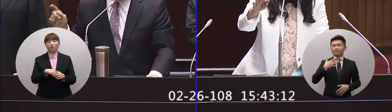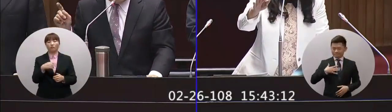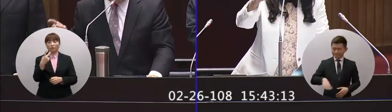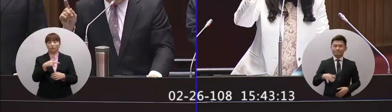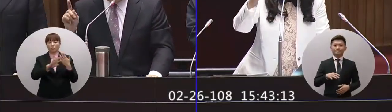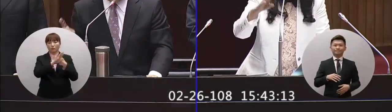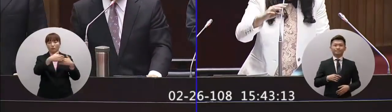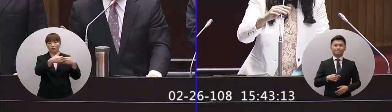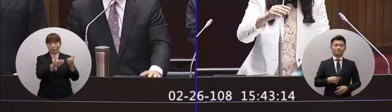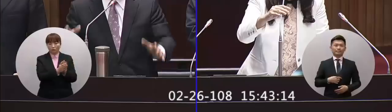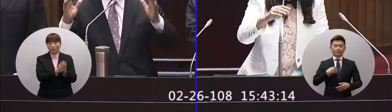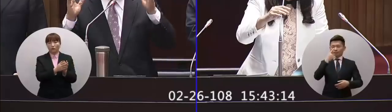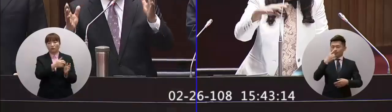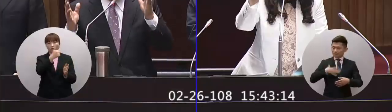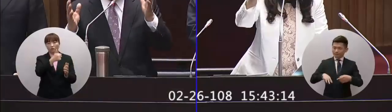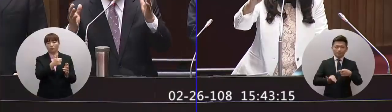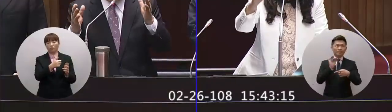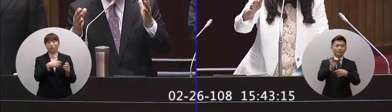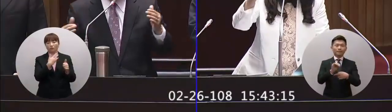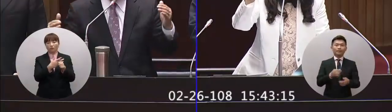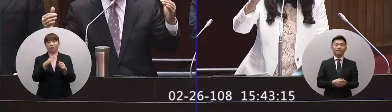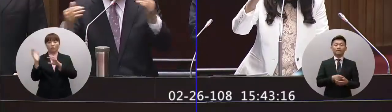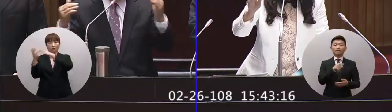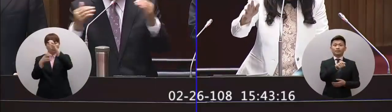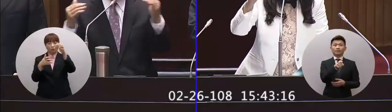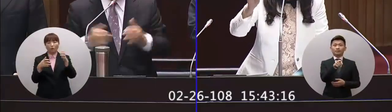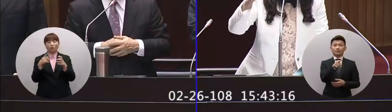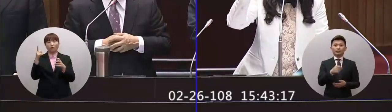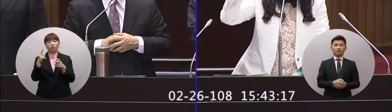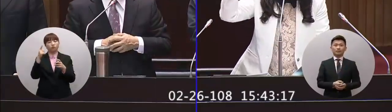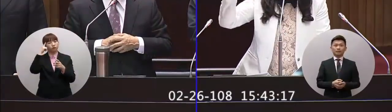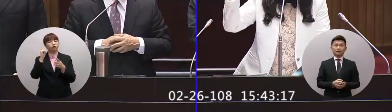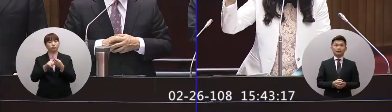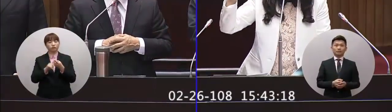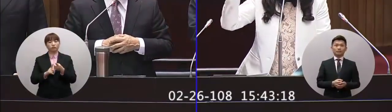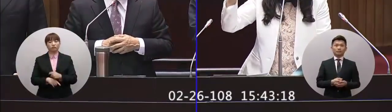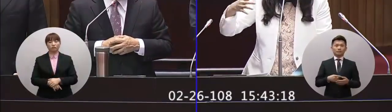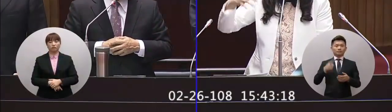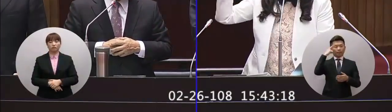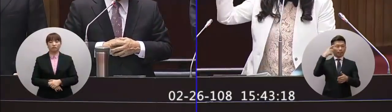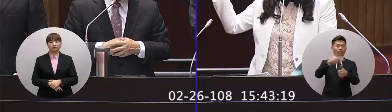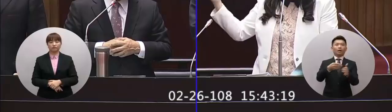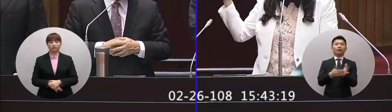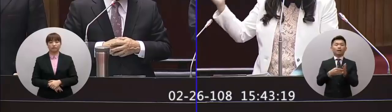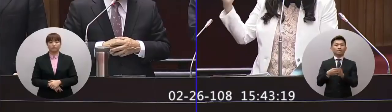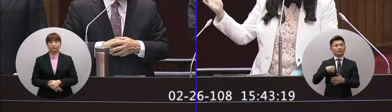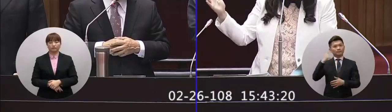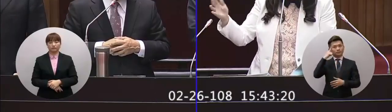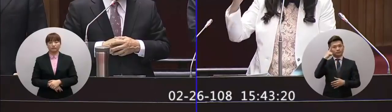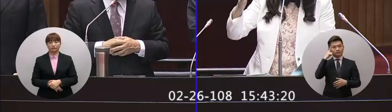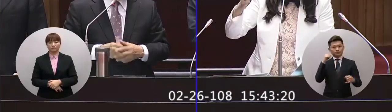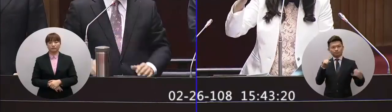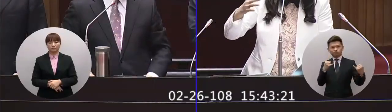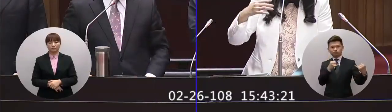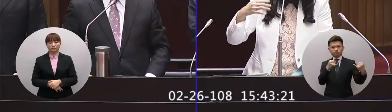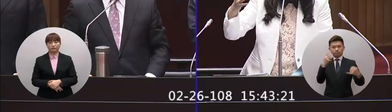外交部長的講話得到國際支持你已經接受部長給你的那些觀念你認為說我們用這樣對抗式